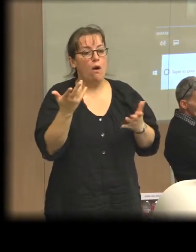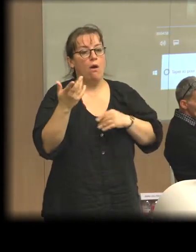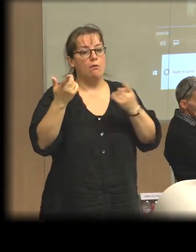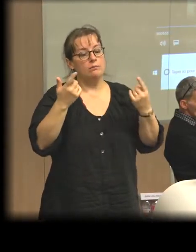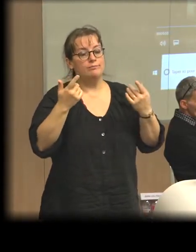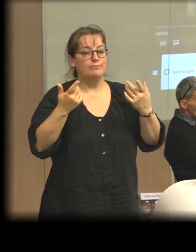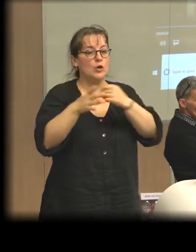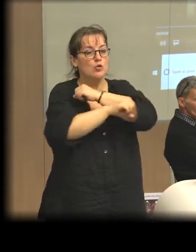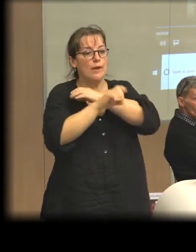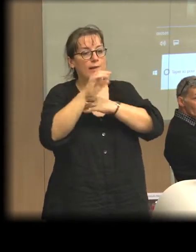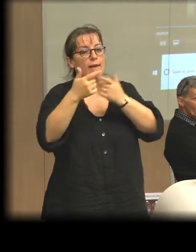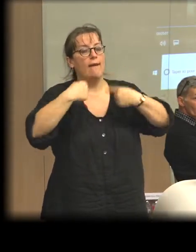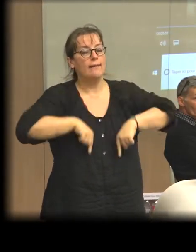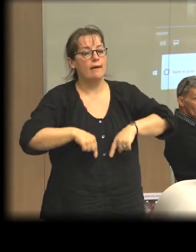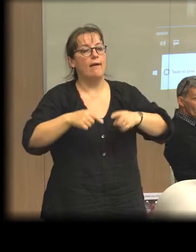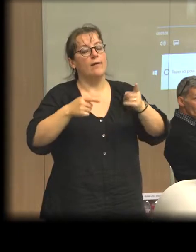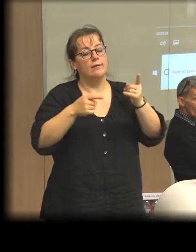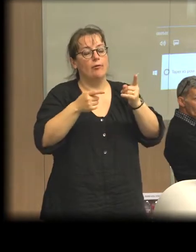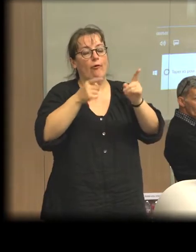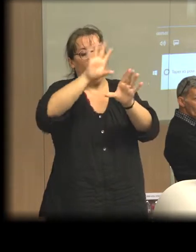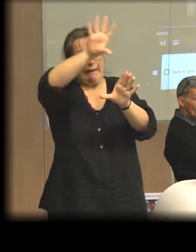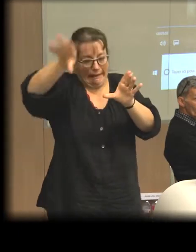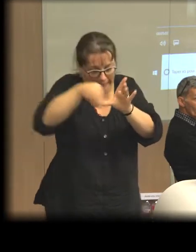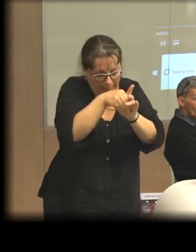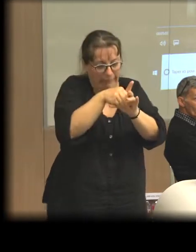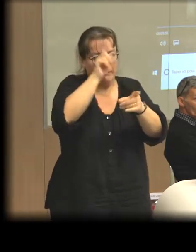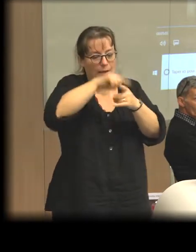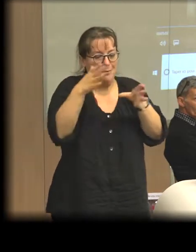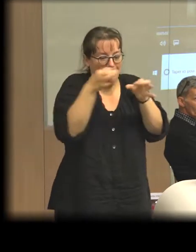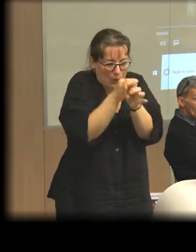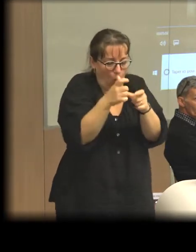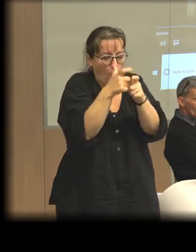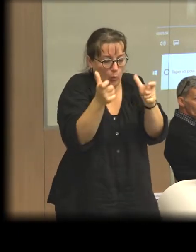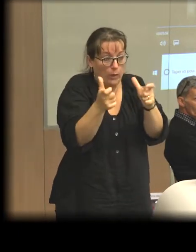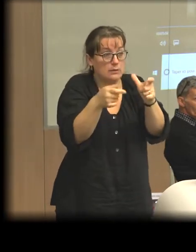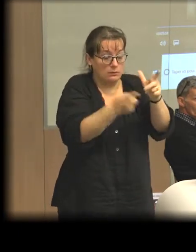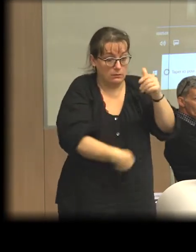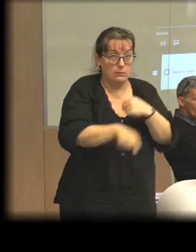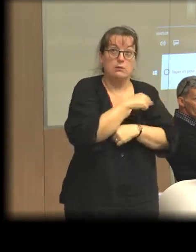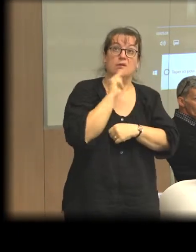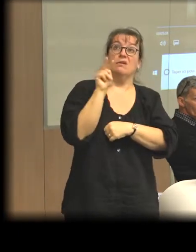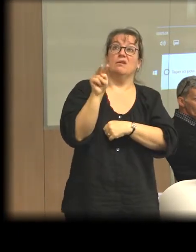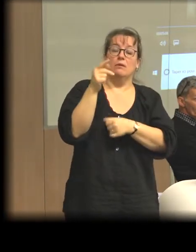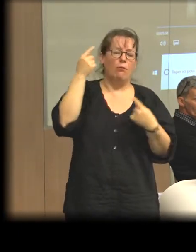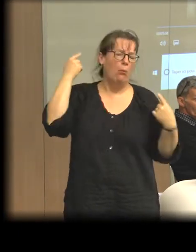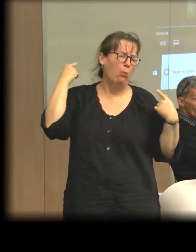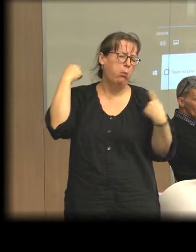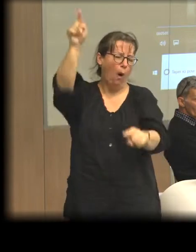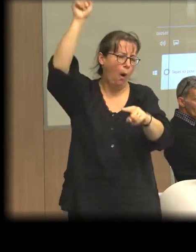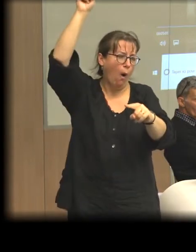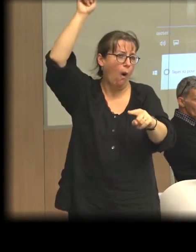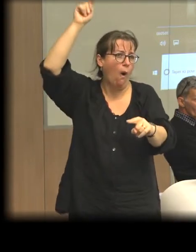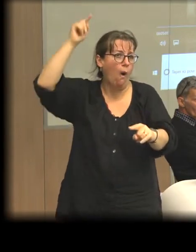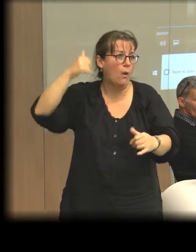'État à l'économie solidaire dans un ministère de la micro-entreprise et ça va entraîner une protestation très vigoureuse